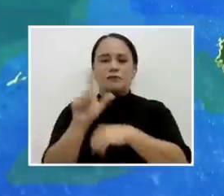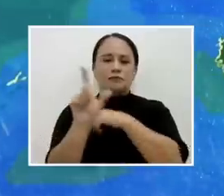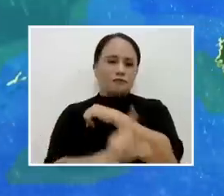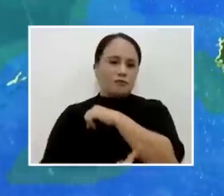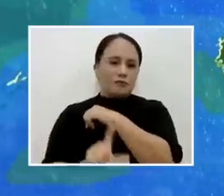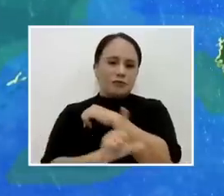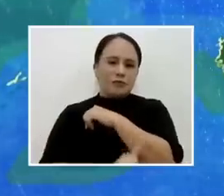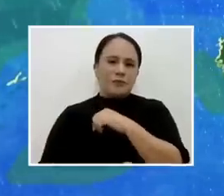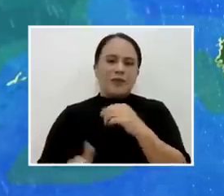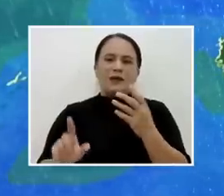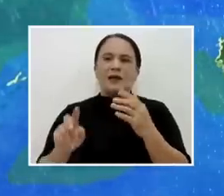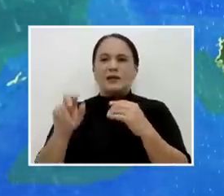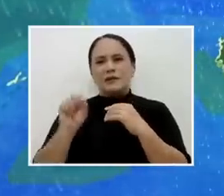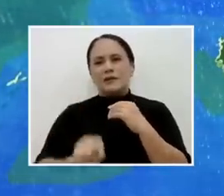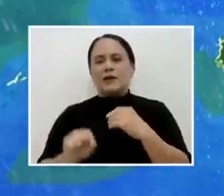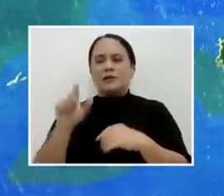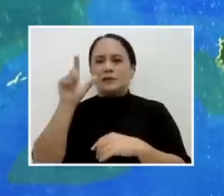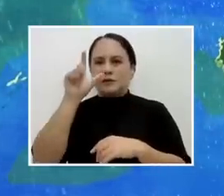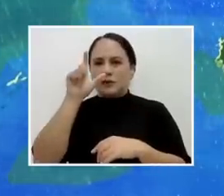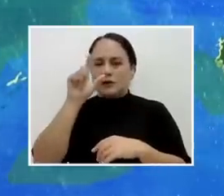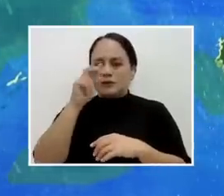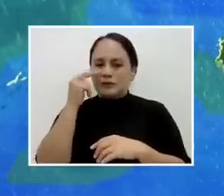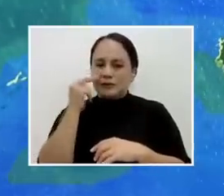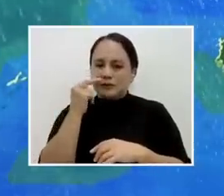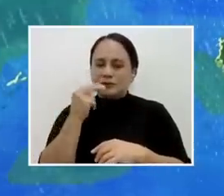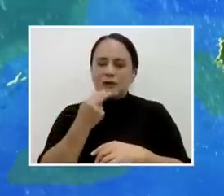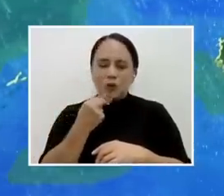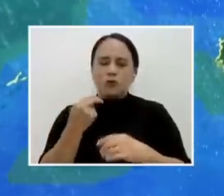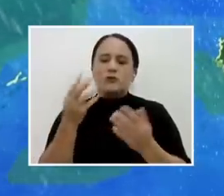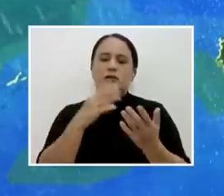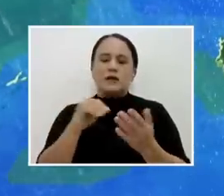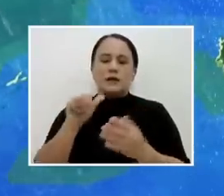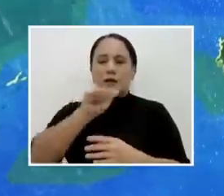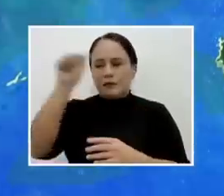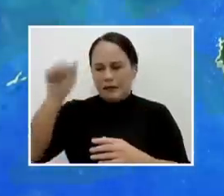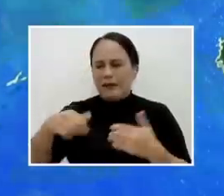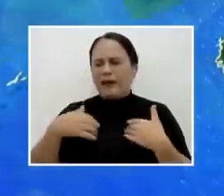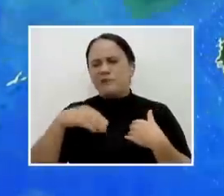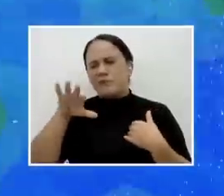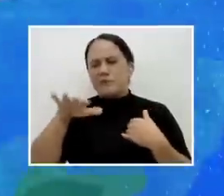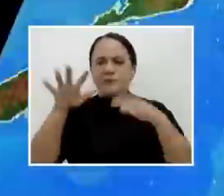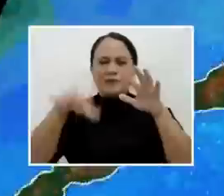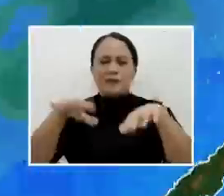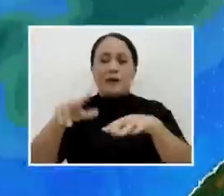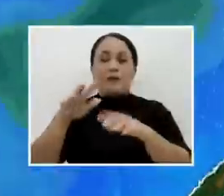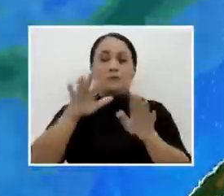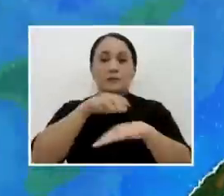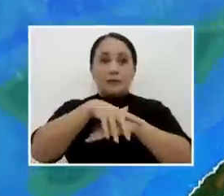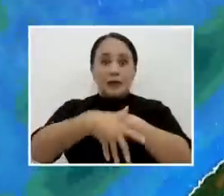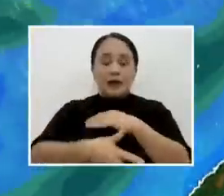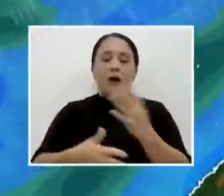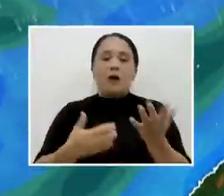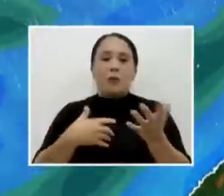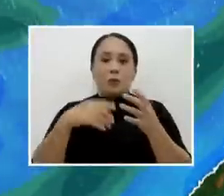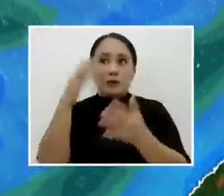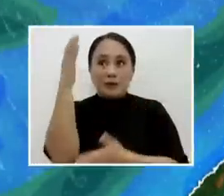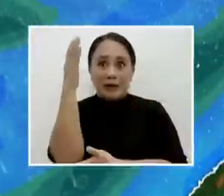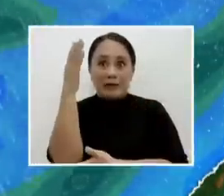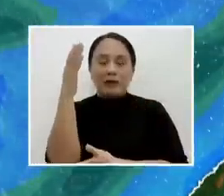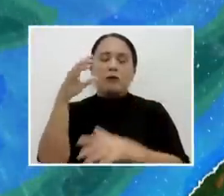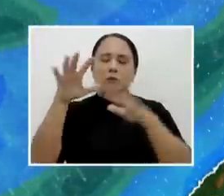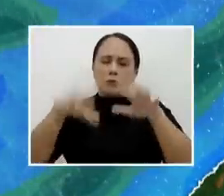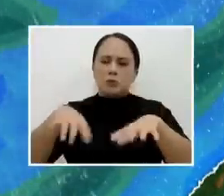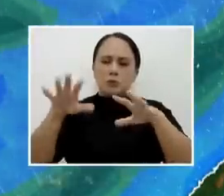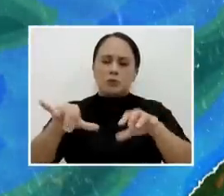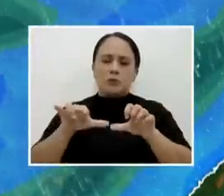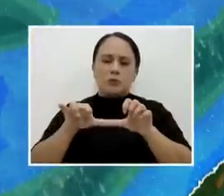Southern Negros at Antique, meron pang mahinang mga pagulan. Sa Palawan, bago magtanghali, magsisimula na ang ulan na magtutuloy-tuloy po